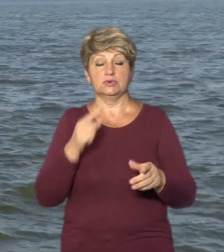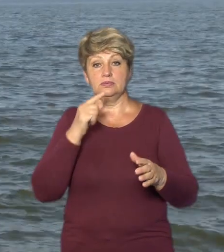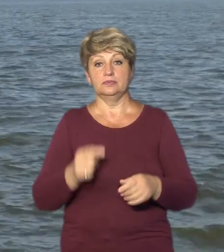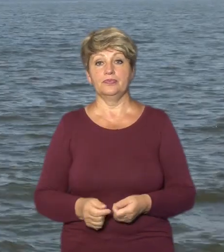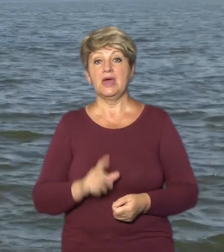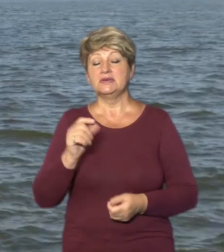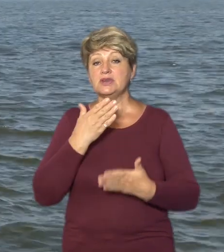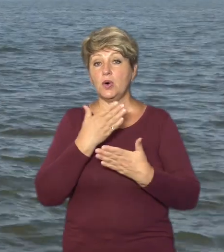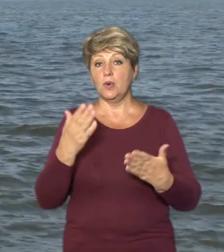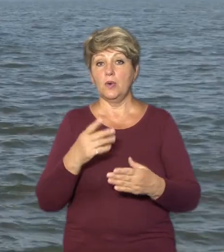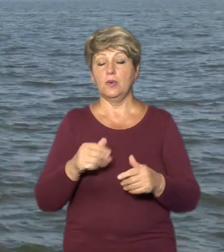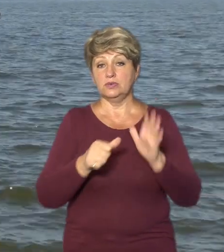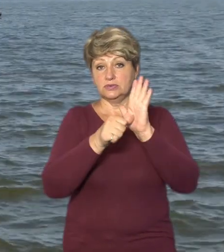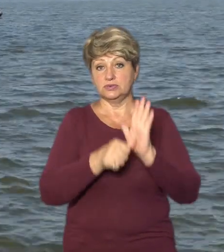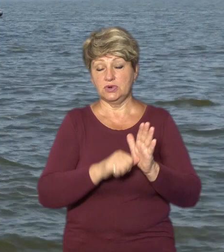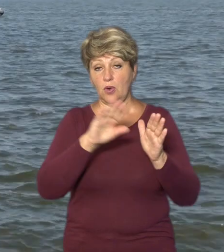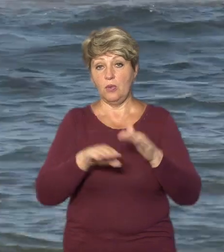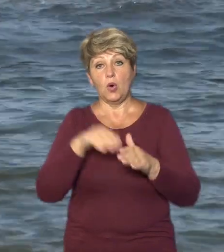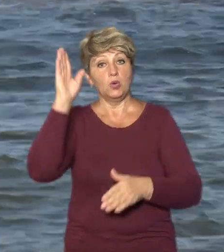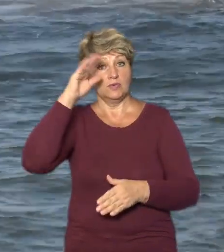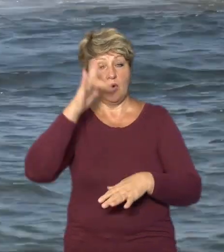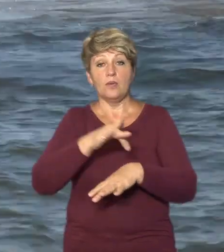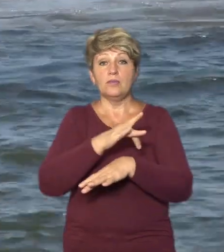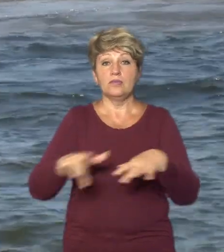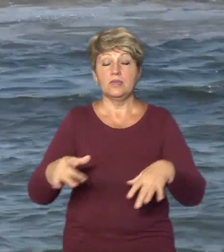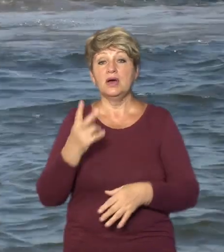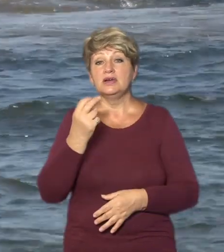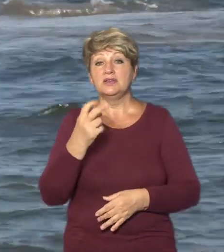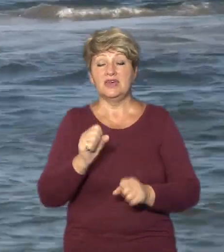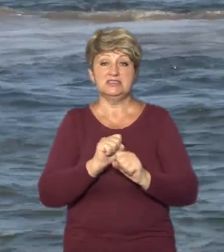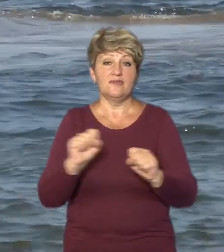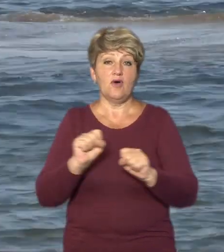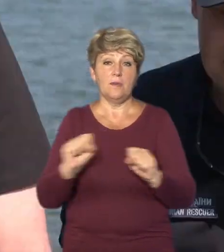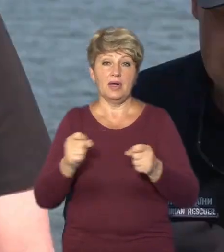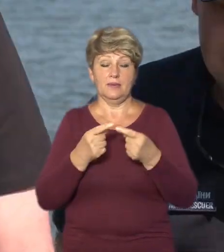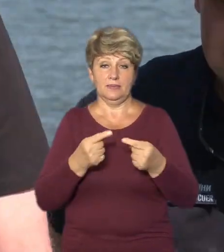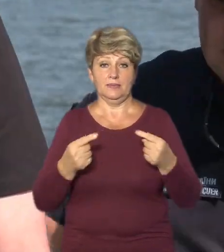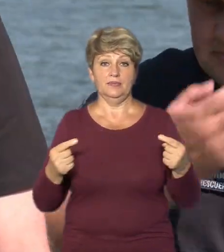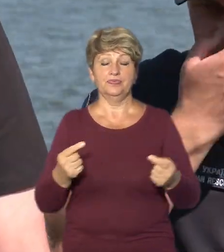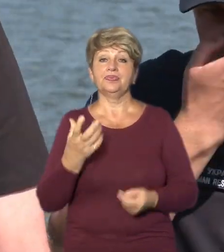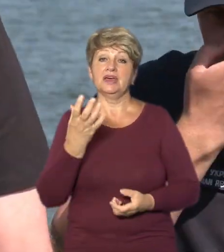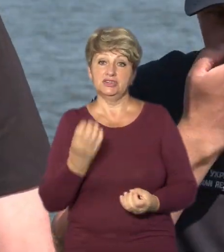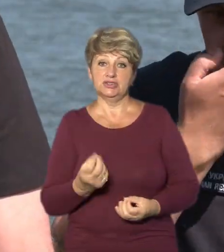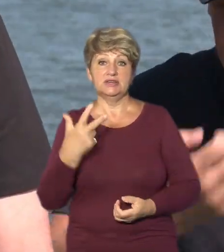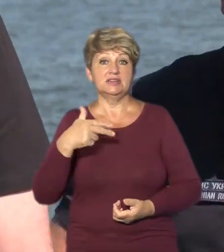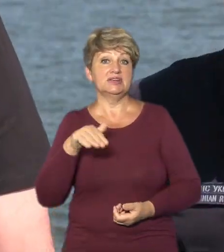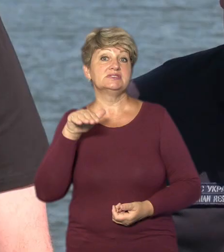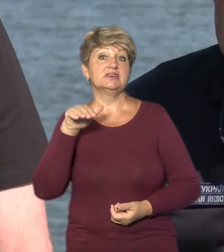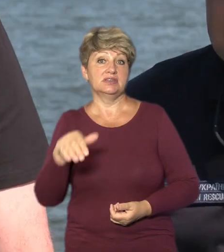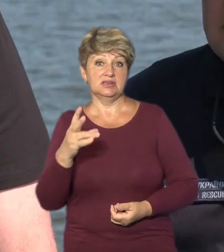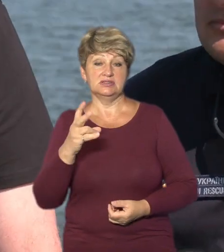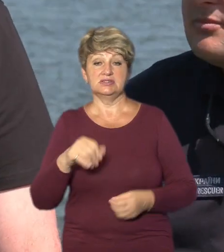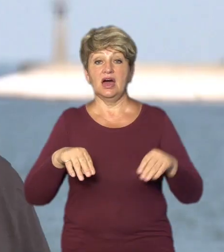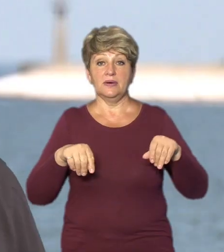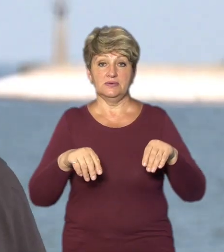За останні півроку під водою на Черкащині знешкодили понад 200 вибухонебезпечних предметів. Ще 30 тисяч – на суші.